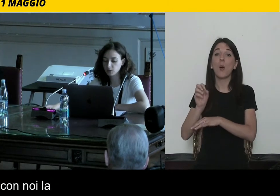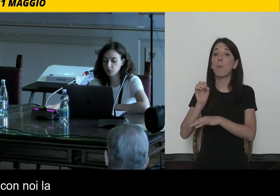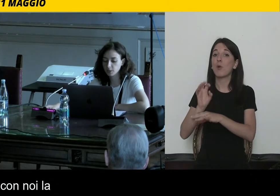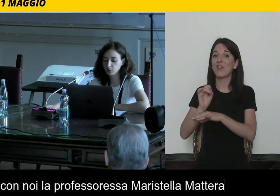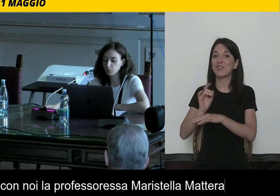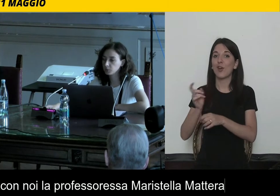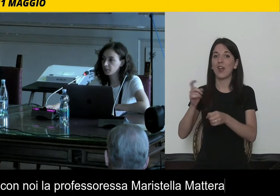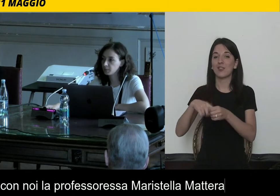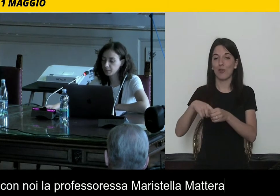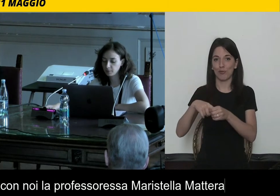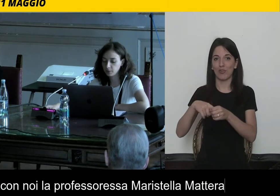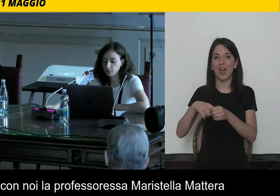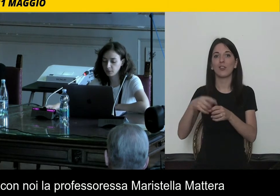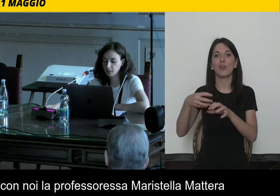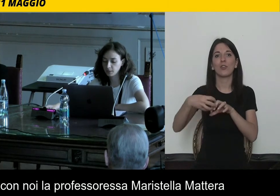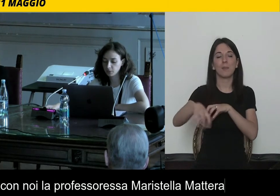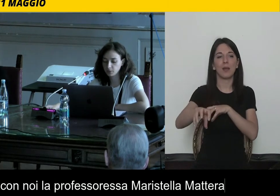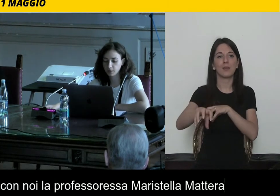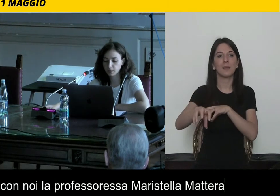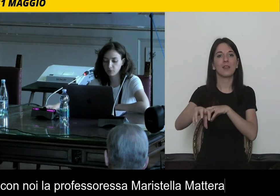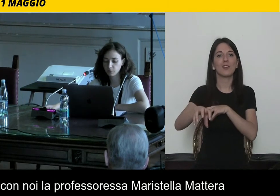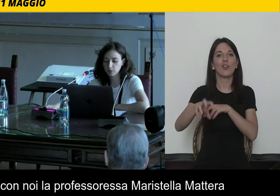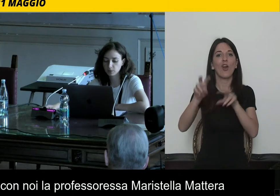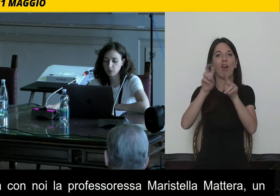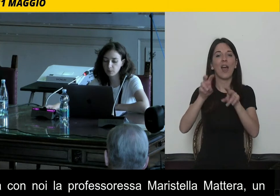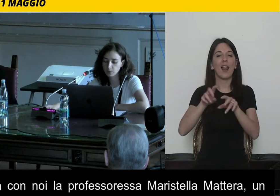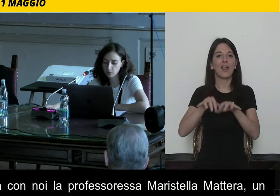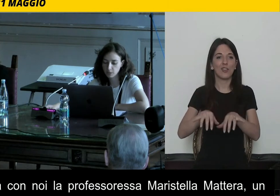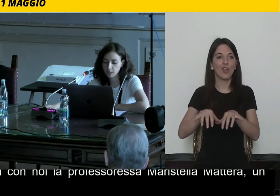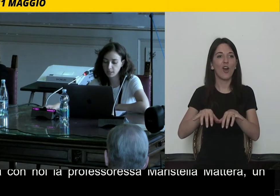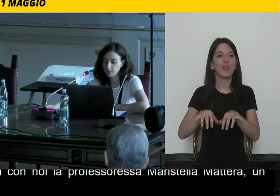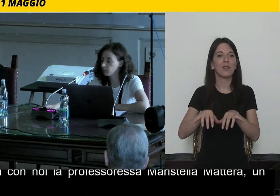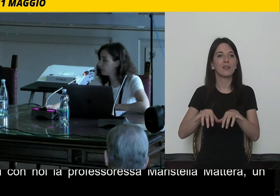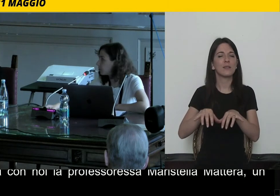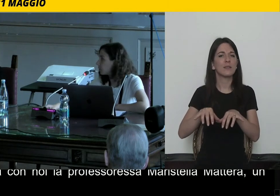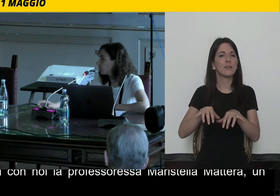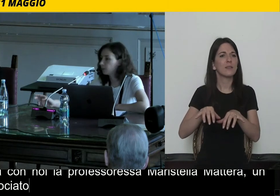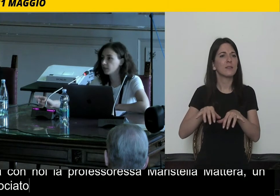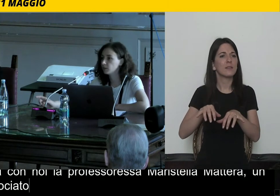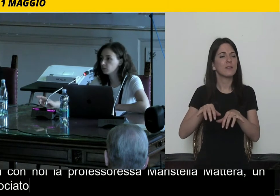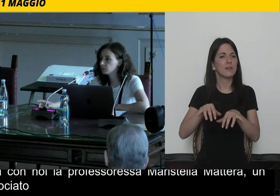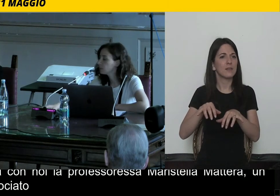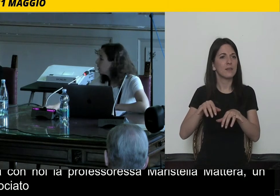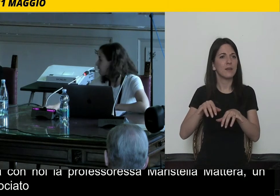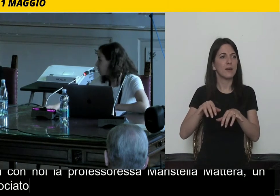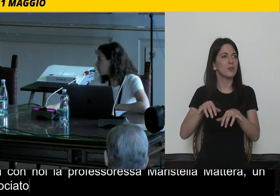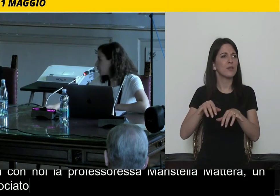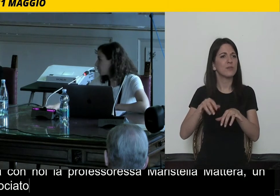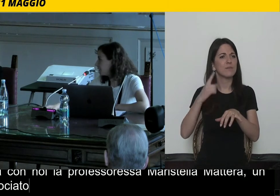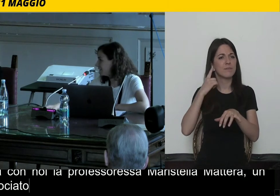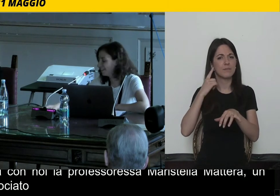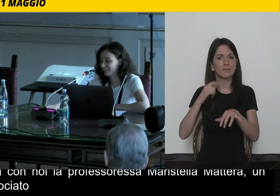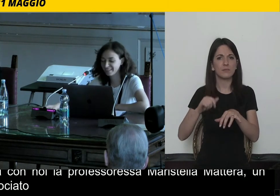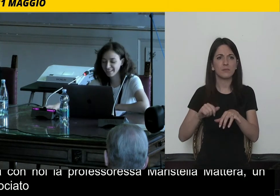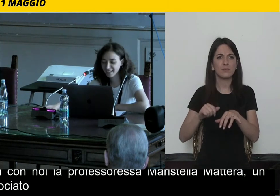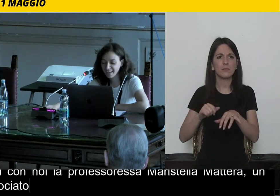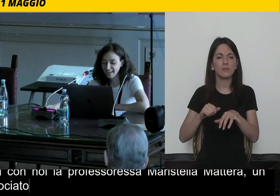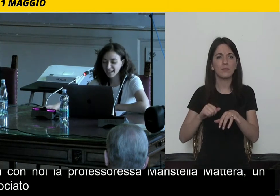associato appunto al Dipartimento di Elettronica e Informazione e Bietanieria del Politecnico di Mirano. L'hai detto prima.